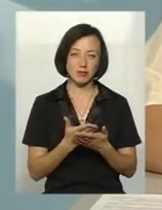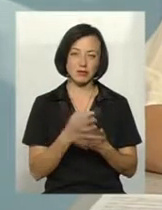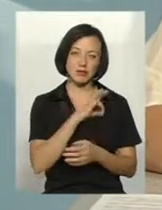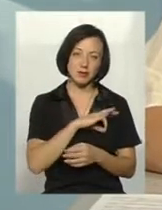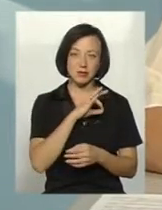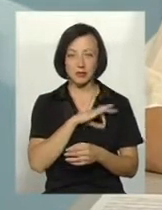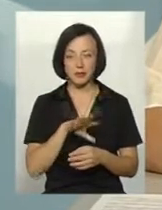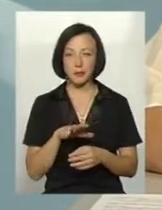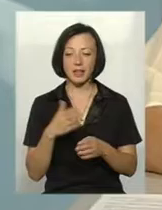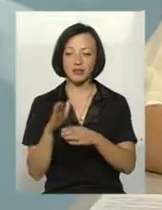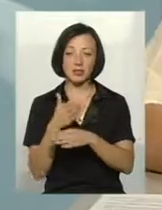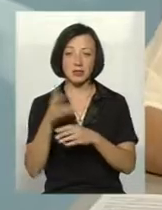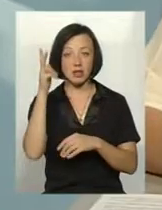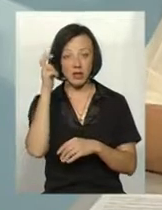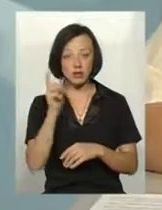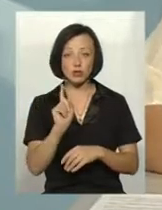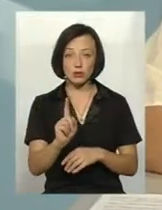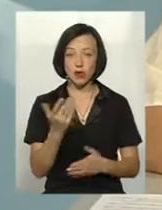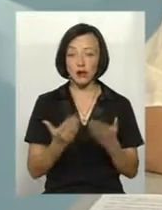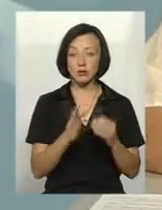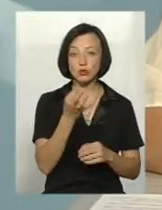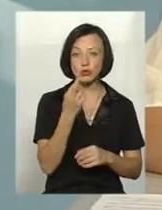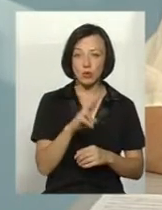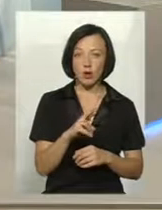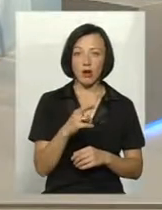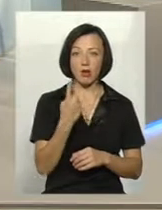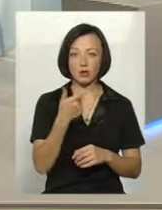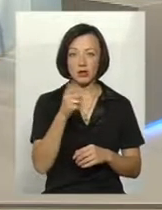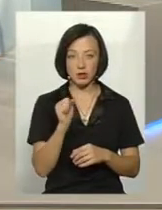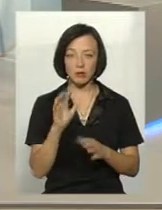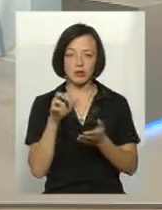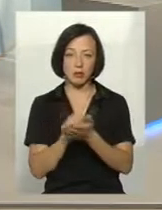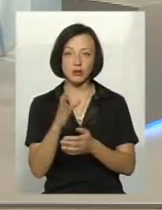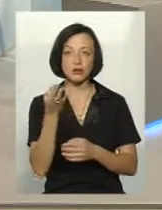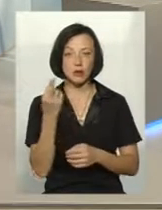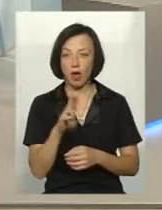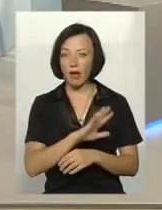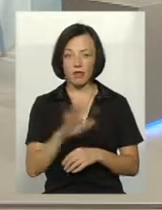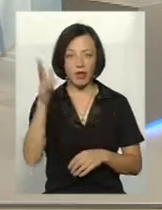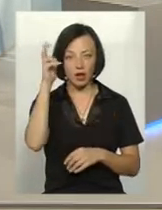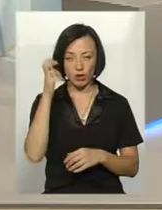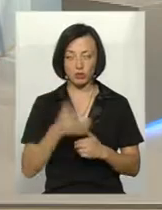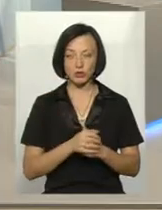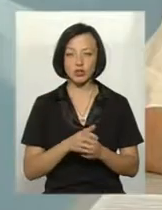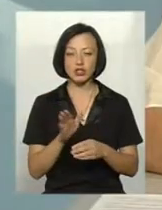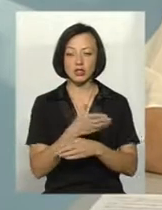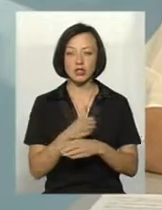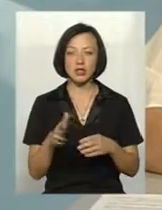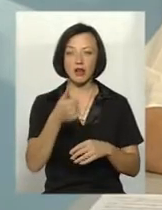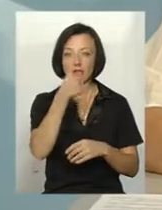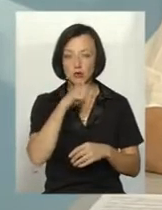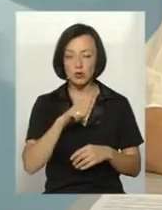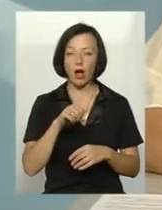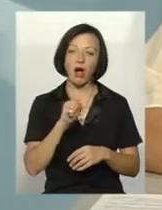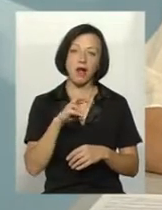частина гречку хоча знову ж якщо він соєю з гектара має більший прибуток він буде займатися соєю ане гречкою частина фасолею